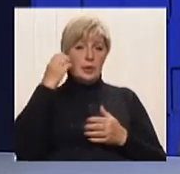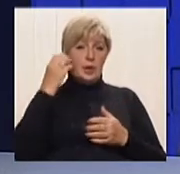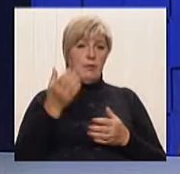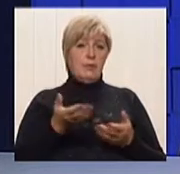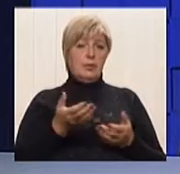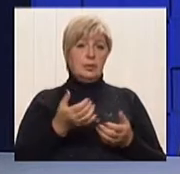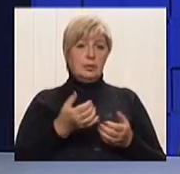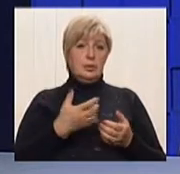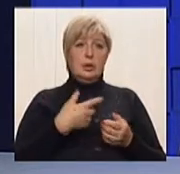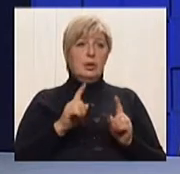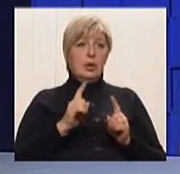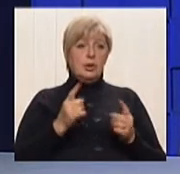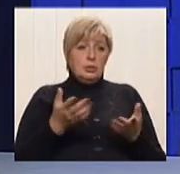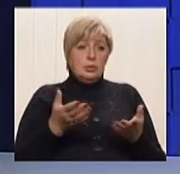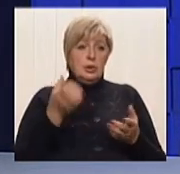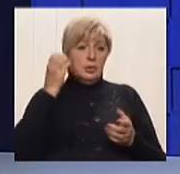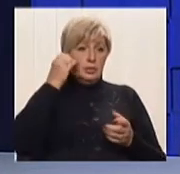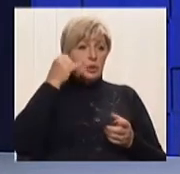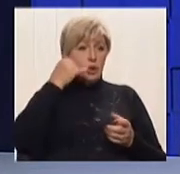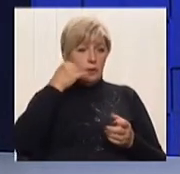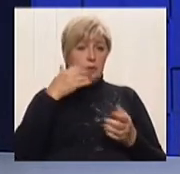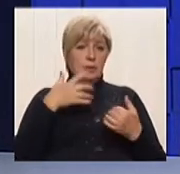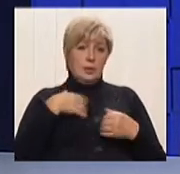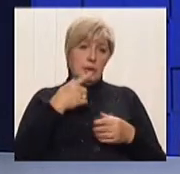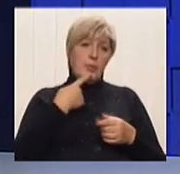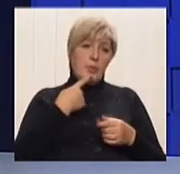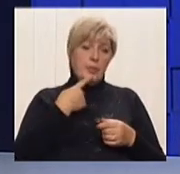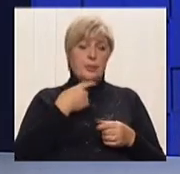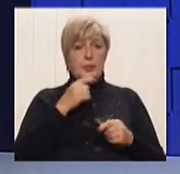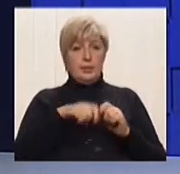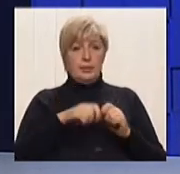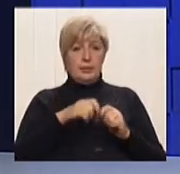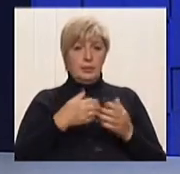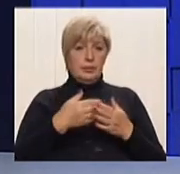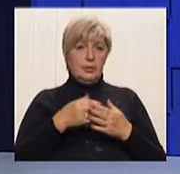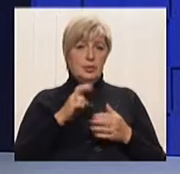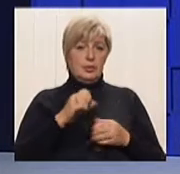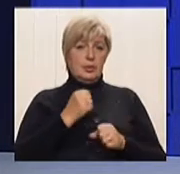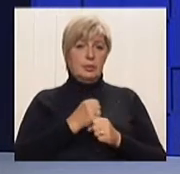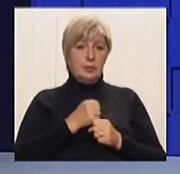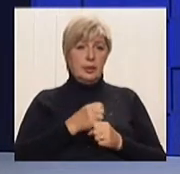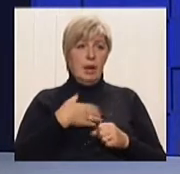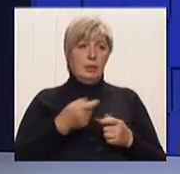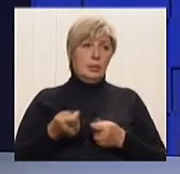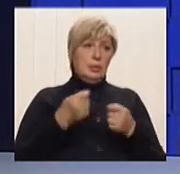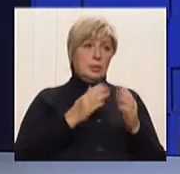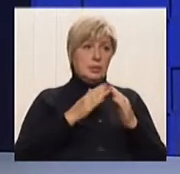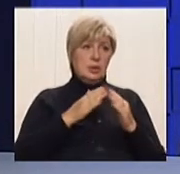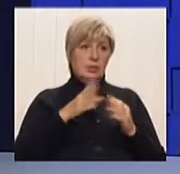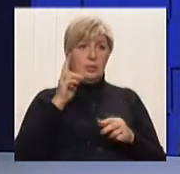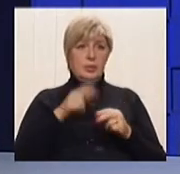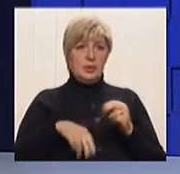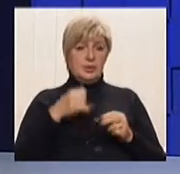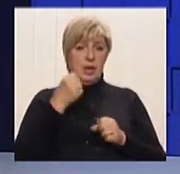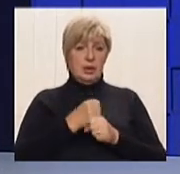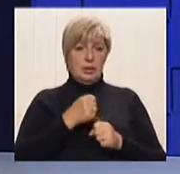к нему? Да, нічого, телефон і все, я проверив, вроде работает. А дому я прийшов, перестал работать. Нічого.